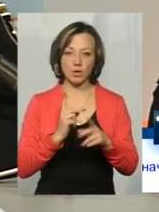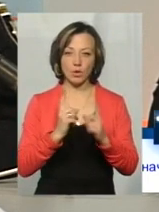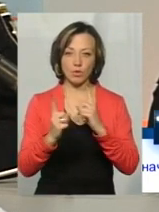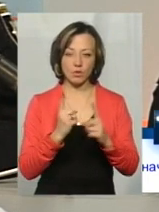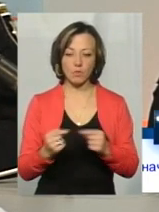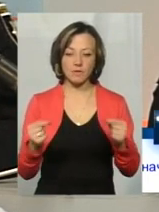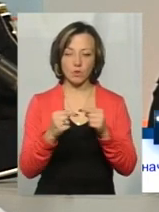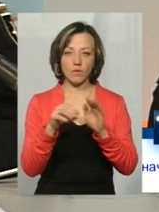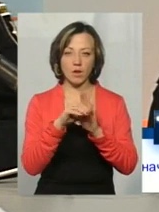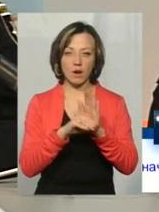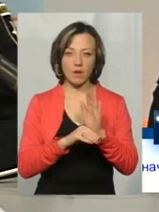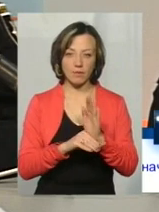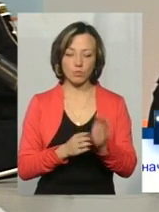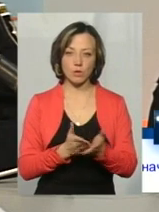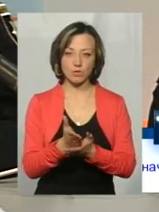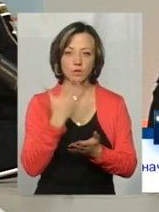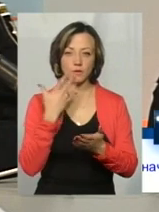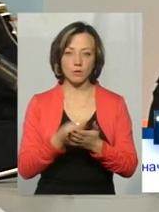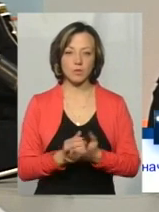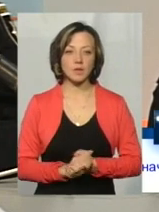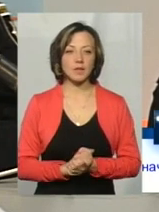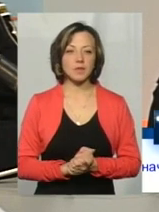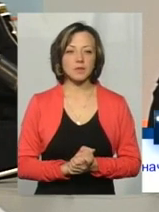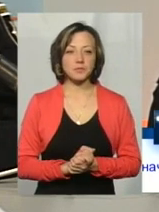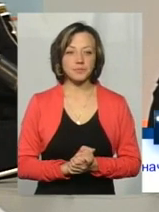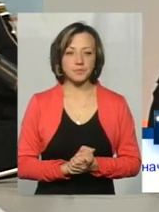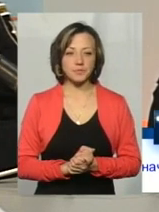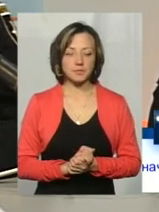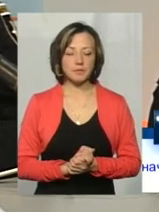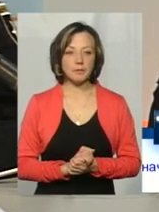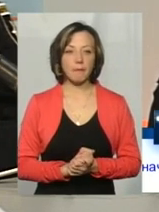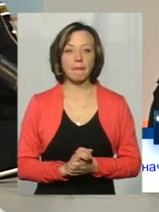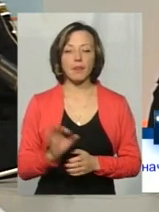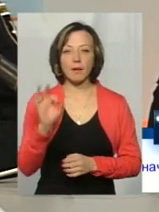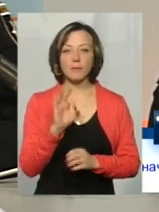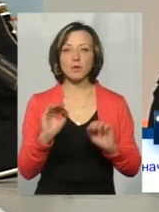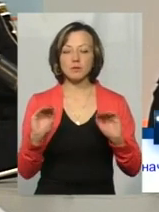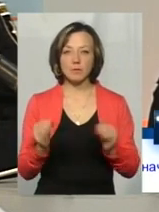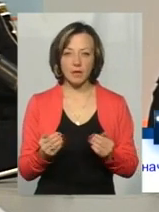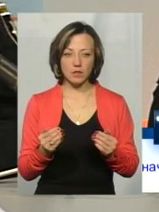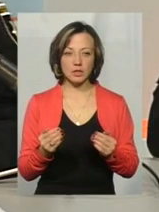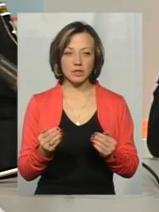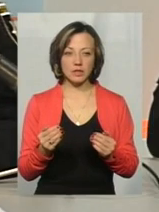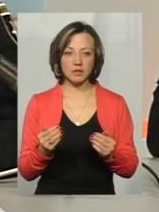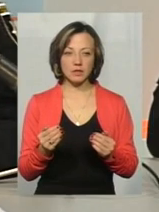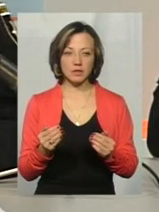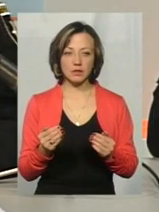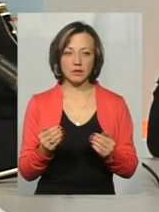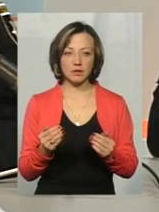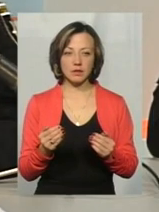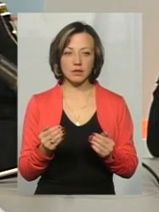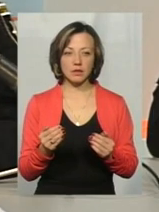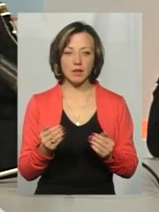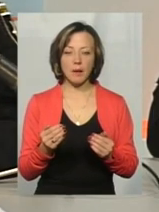встановленому графіку, по встановленому маршруту. Що відноситься до зменшення, я так розумію, ще звучало по претин